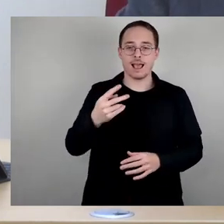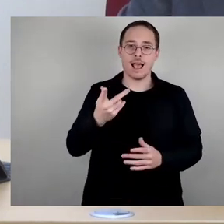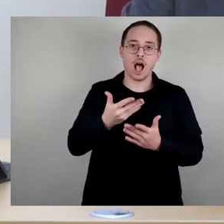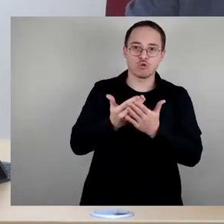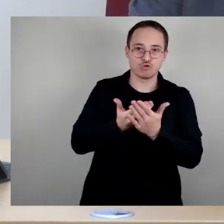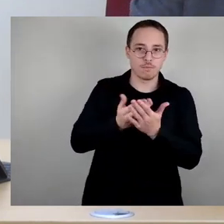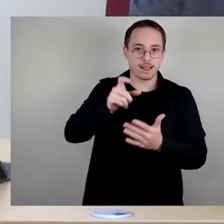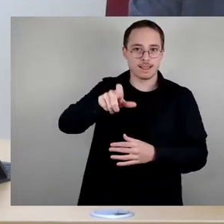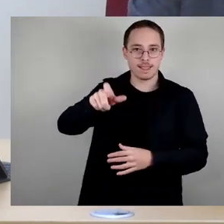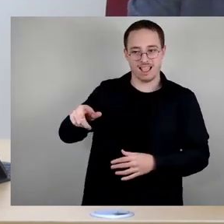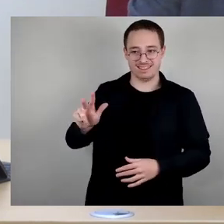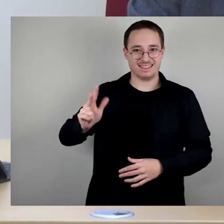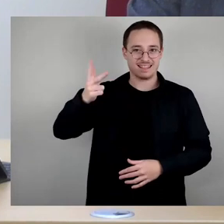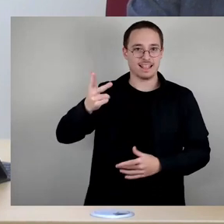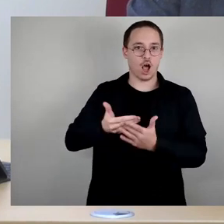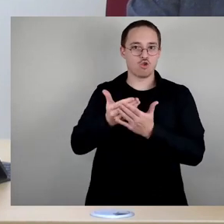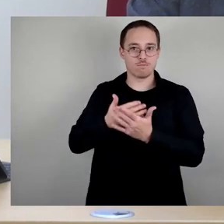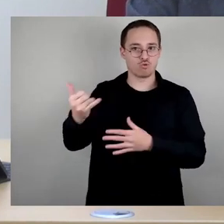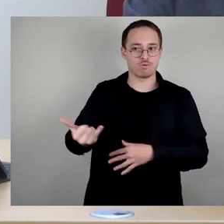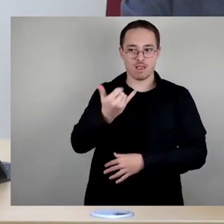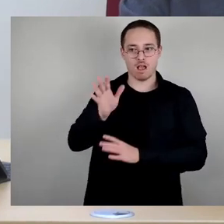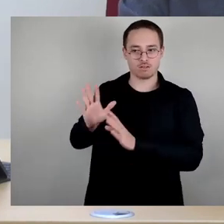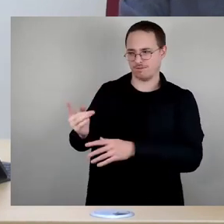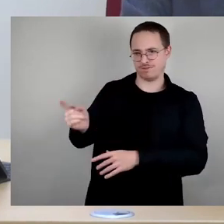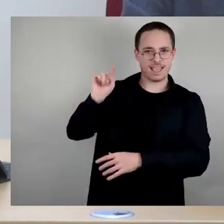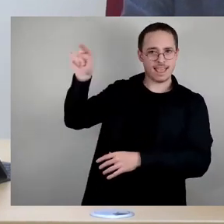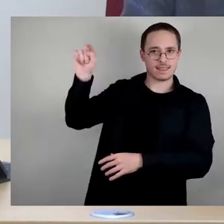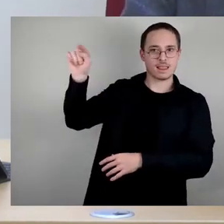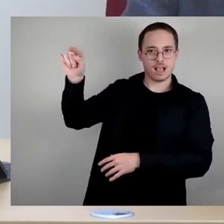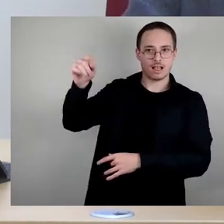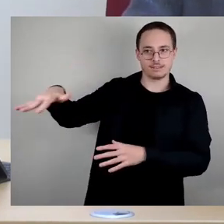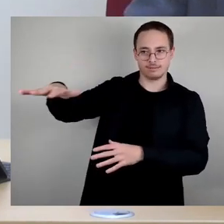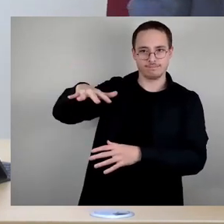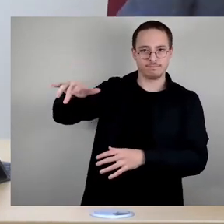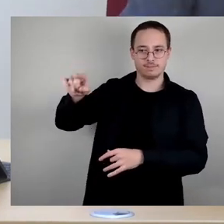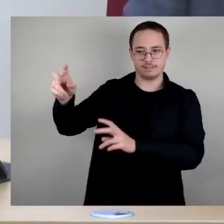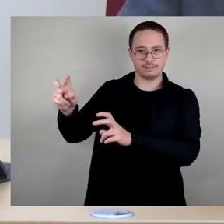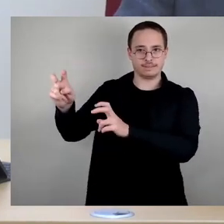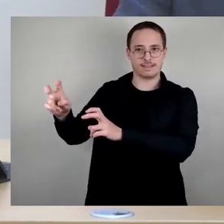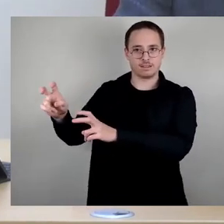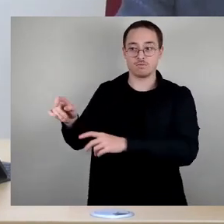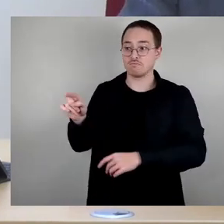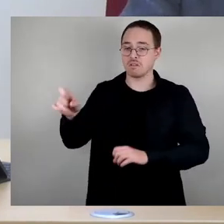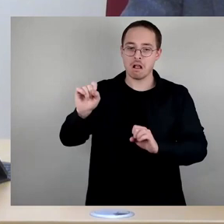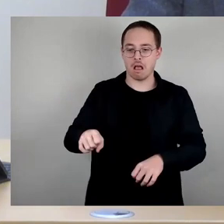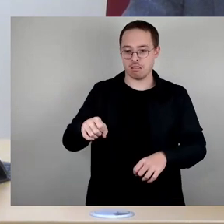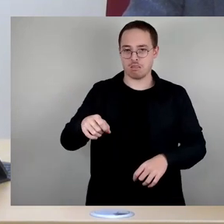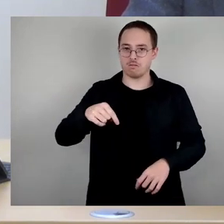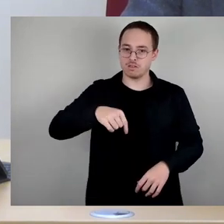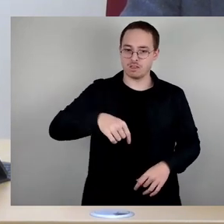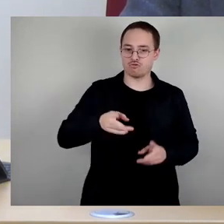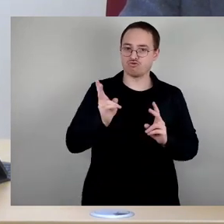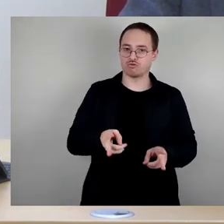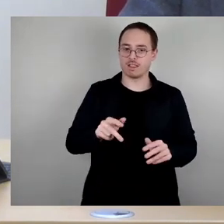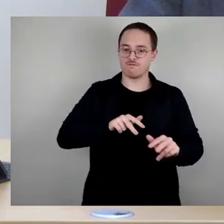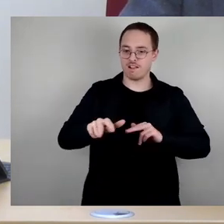uns im hinteren Teil, die sich durchaus vorstellen können, für die Stadtverwaltung in den nächsten Jahren zu arbeiten. Das heißt also auch für sie